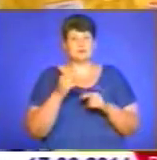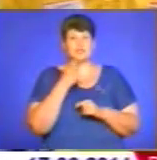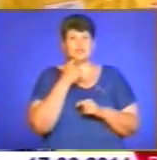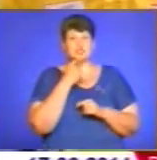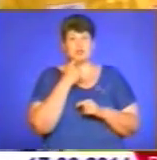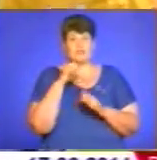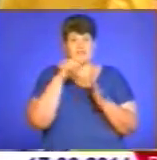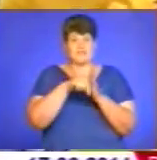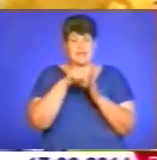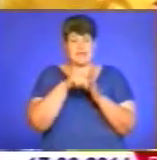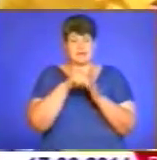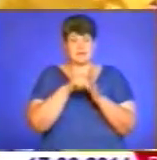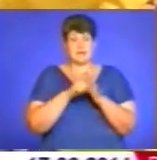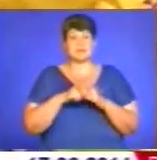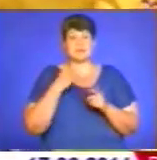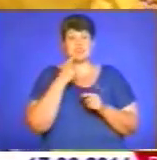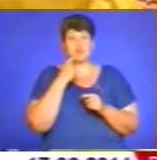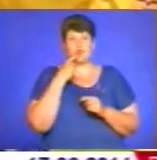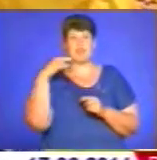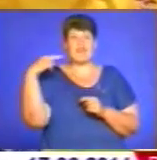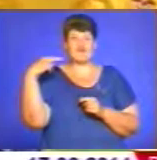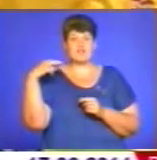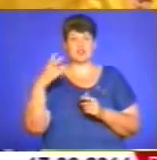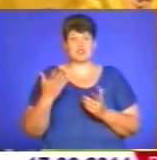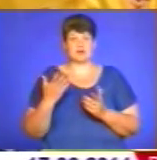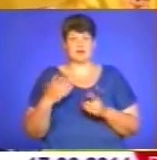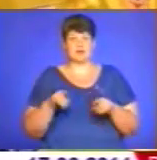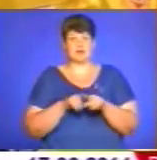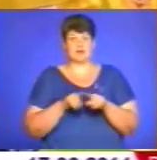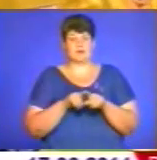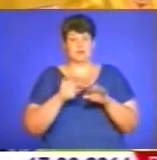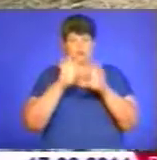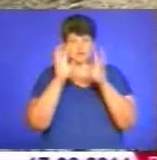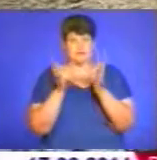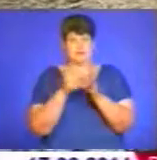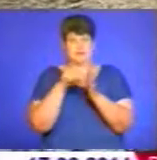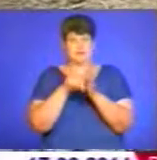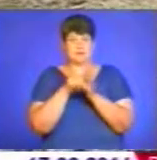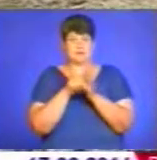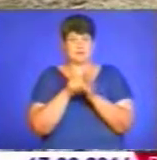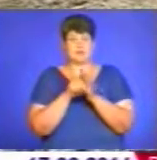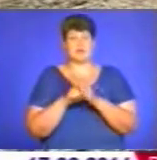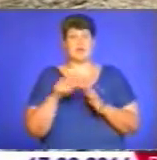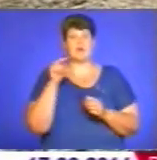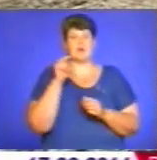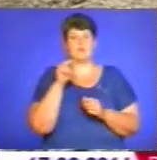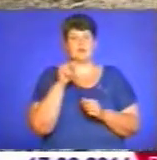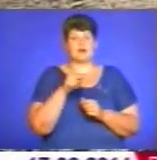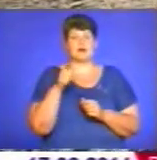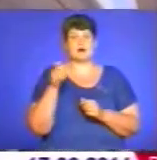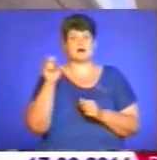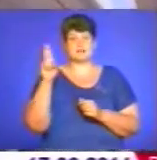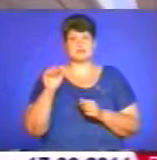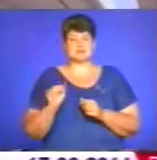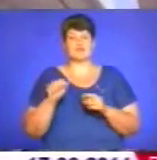всередині, а червоний як вишня буде всередині. У планах Петра Гадза – створення садів